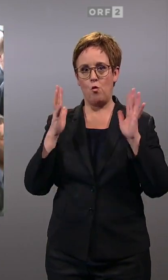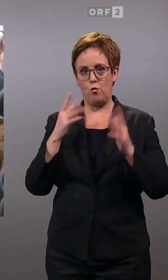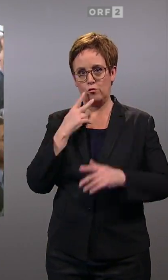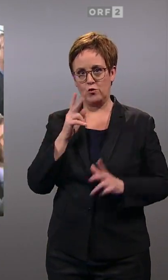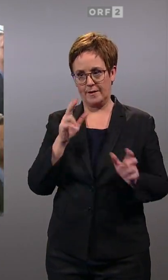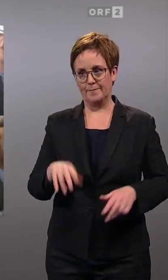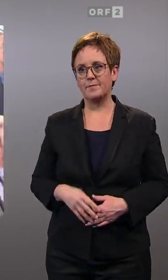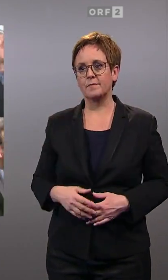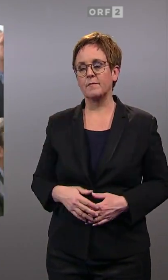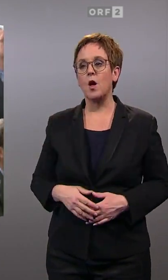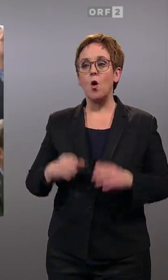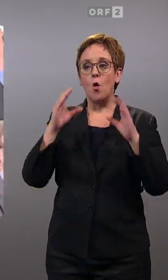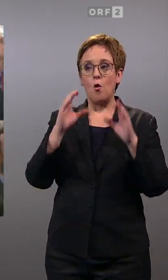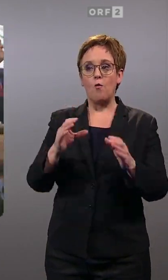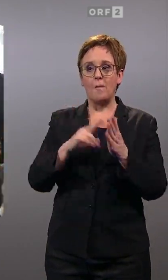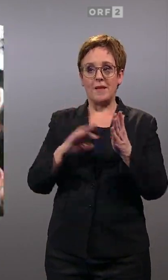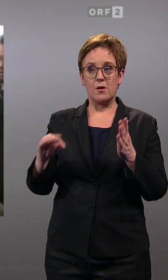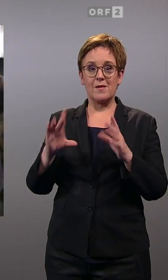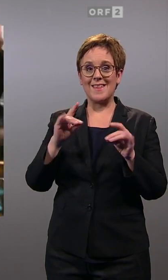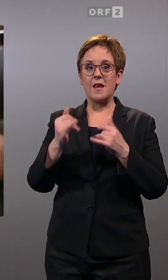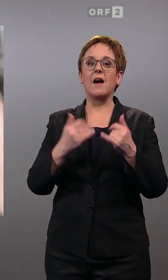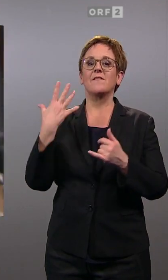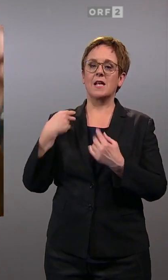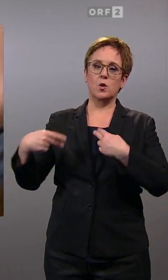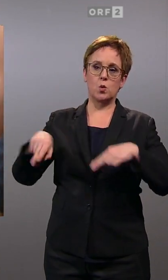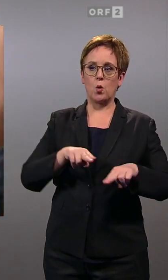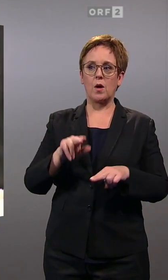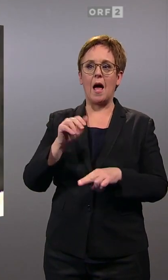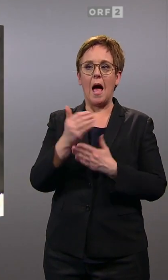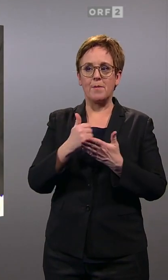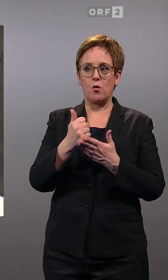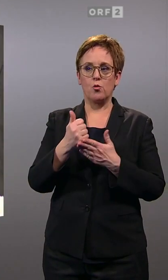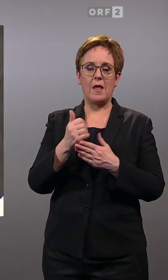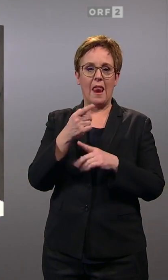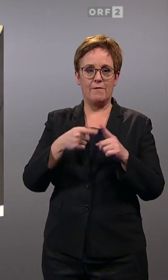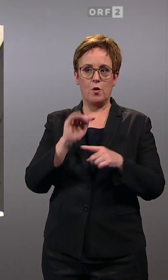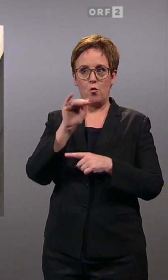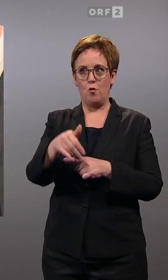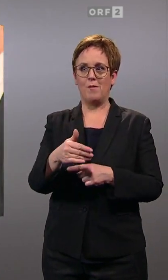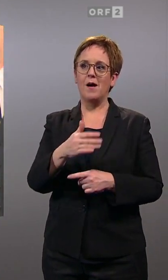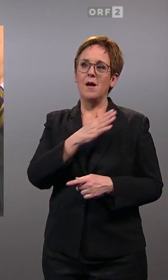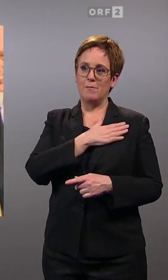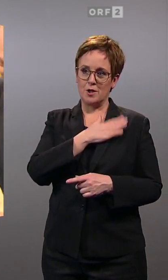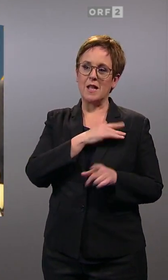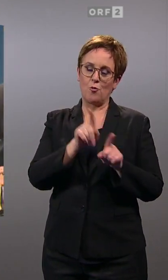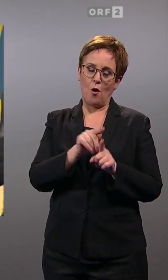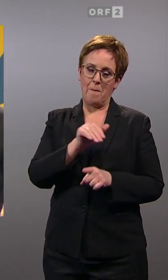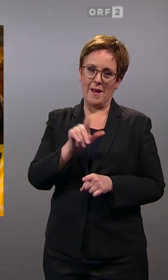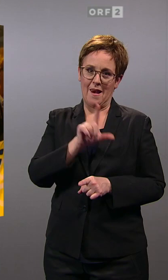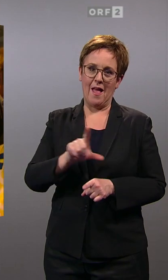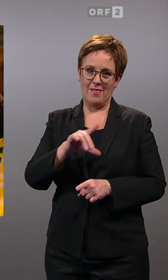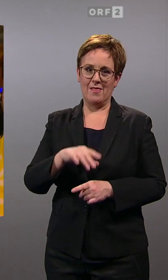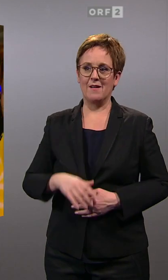Die ÖVP Niederösterreich holt nach zehn Jahren wieder die absolute Mehrheit zurück. Eine große Bestätigung auch für Mikl-Leitner.